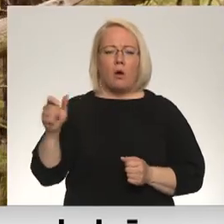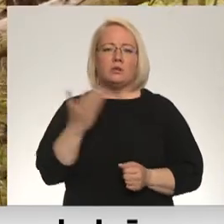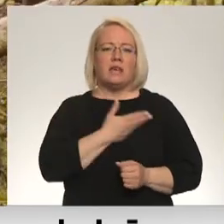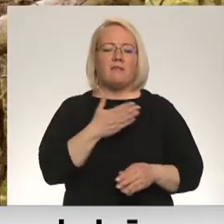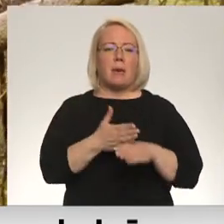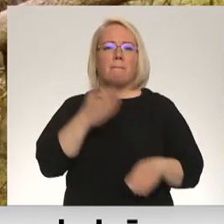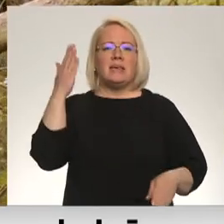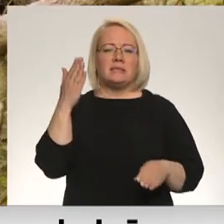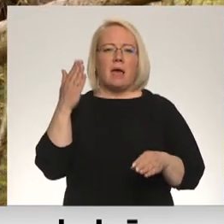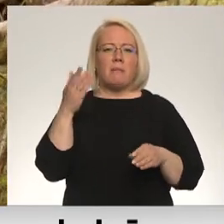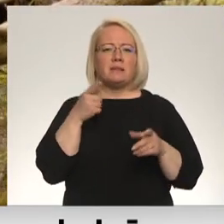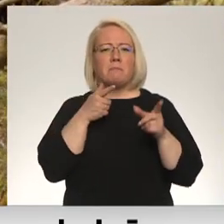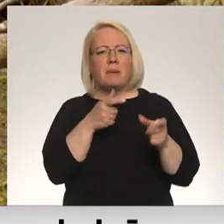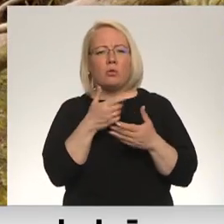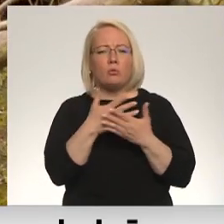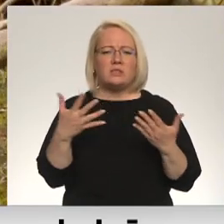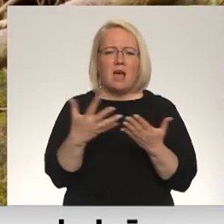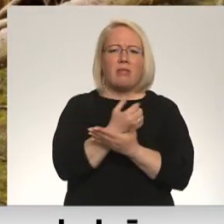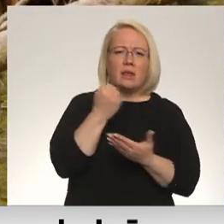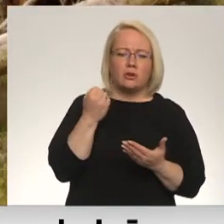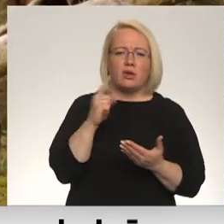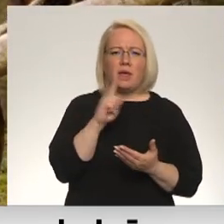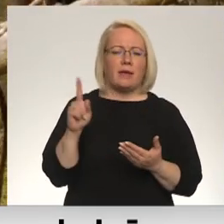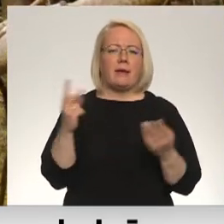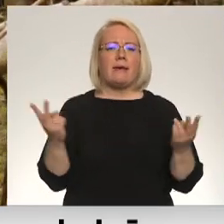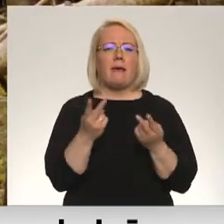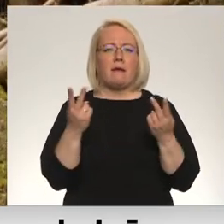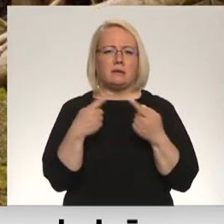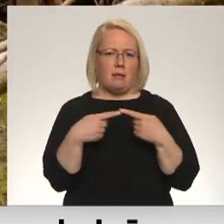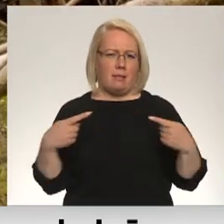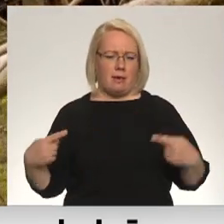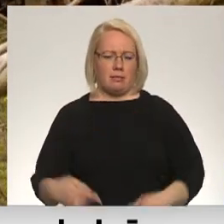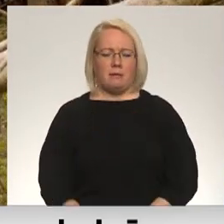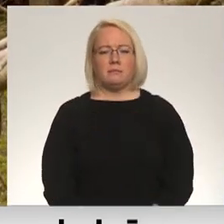atrašana ir pavisam ierasta lieta. Ieva Benefela Dalāns Perševic, Skrundas televīzija.